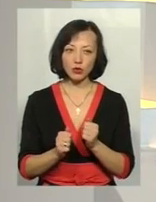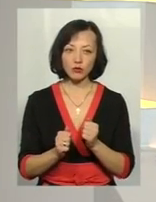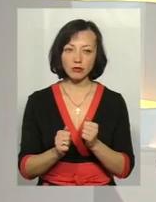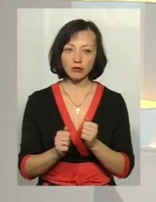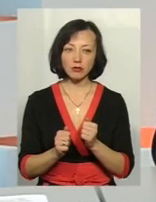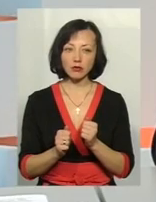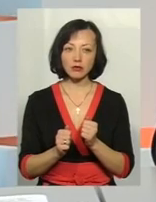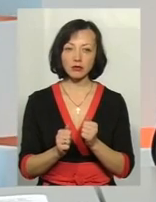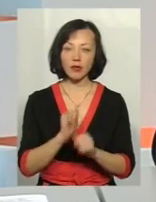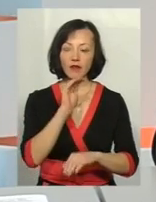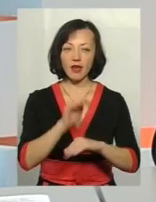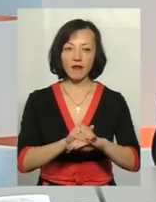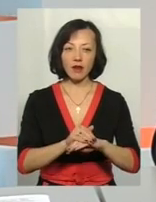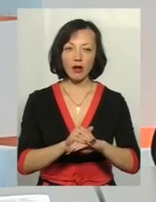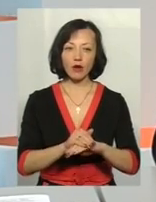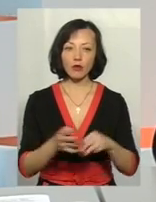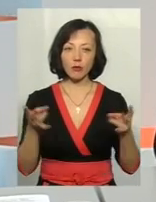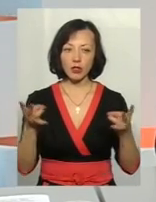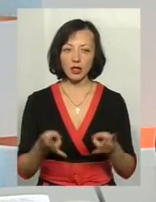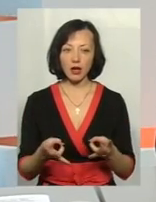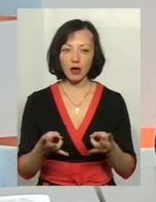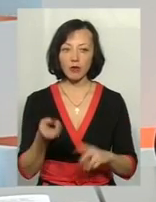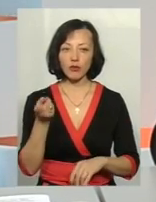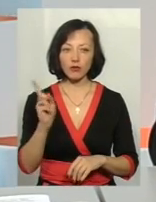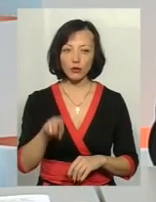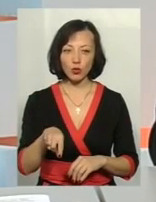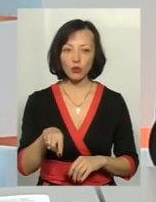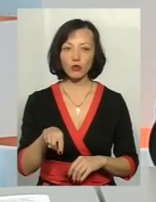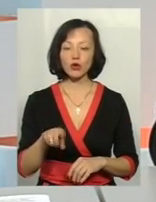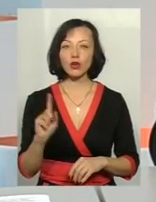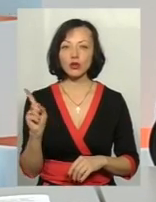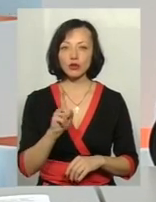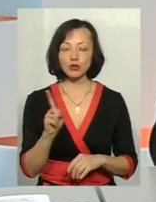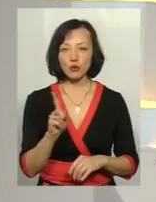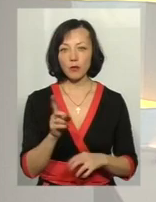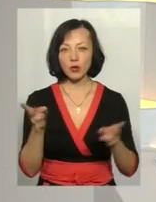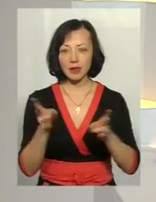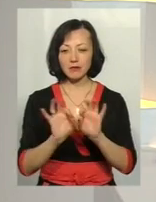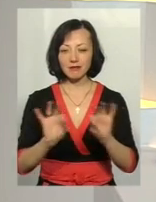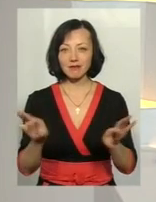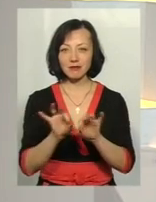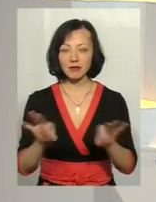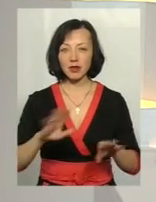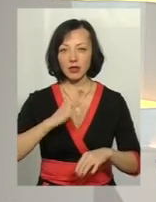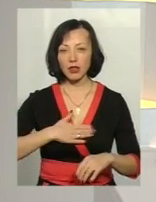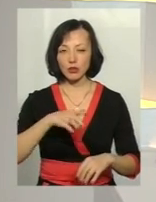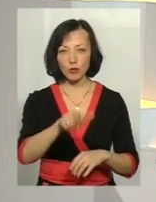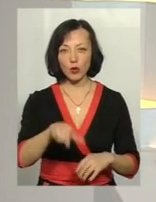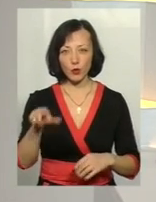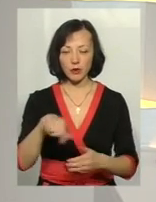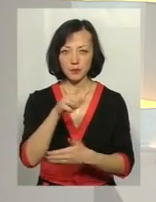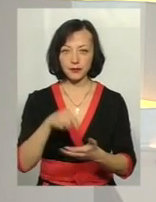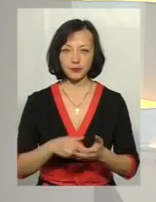потребу в тому, що в тому правовому лікнепі для наших мешканців?